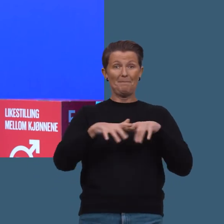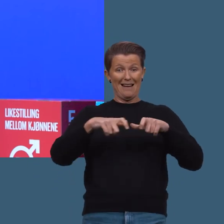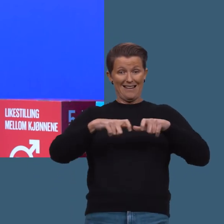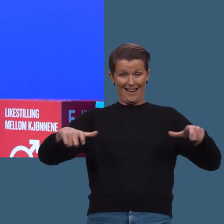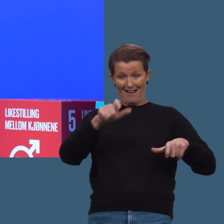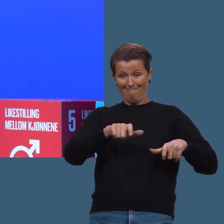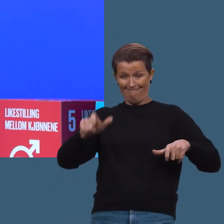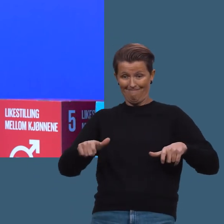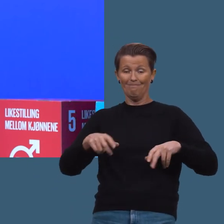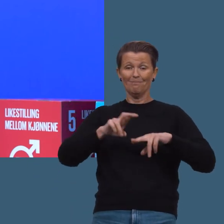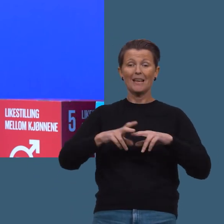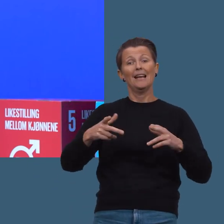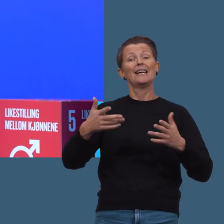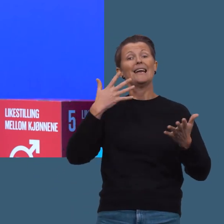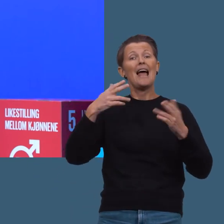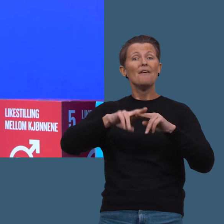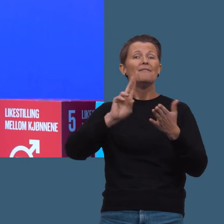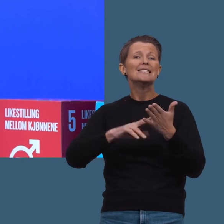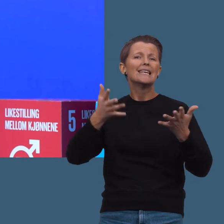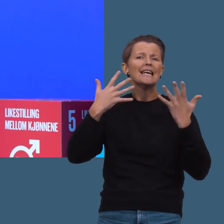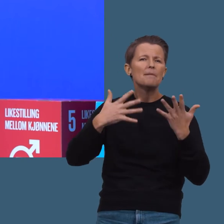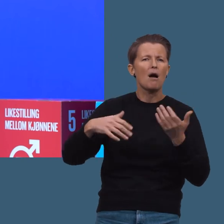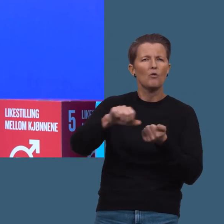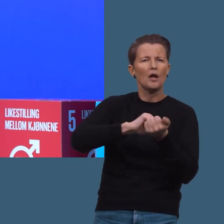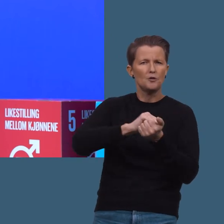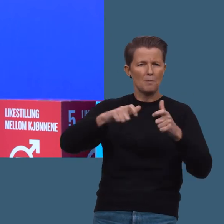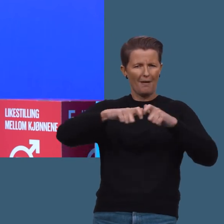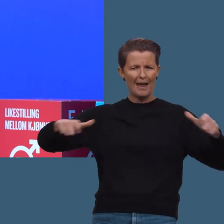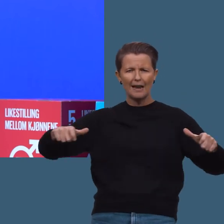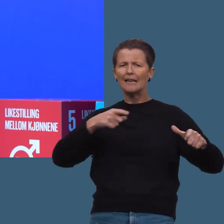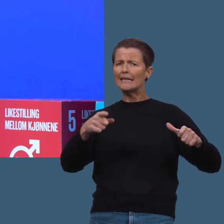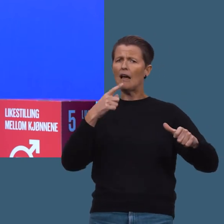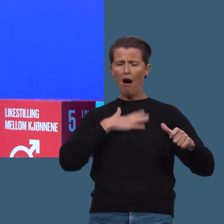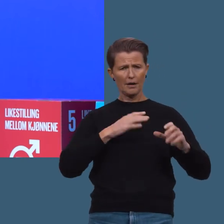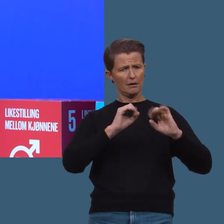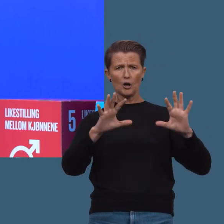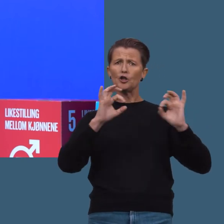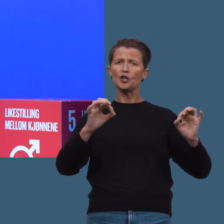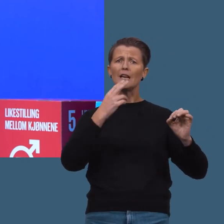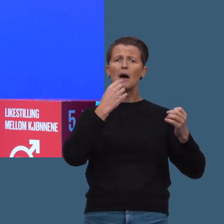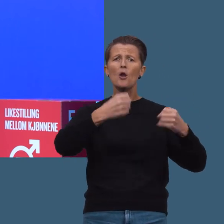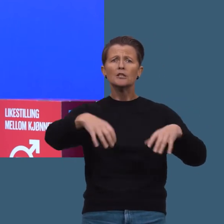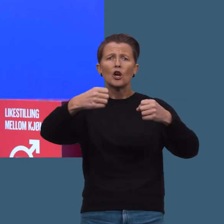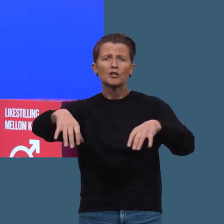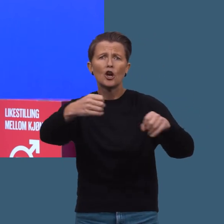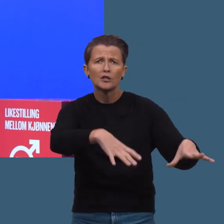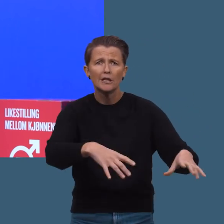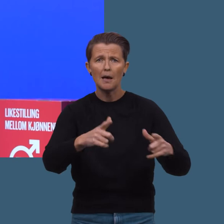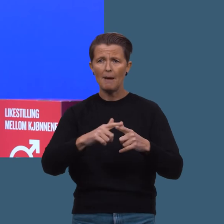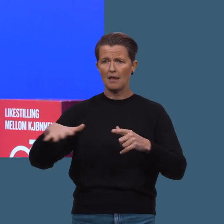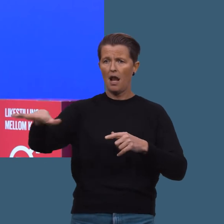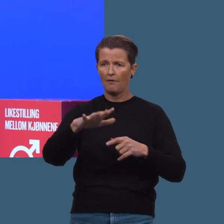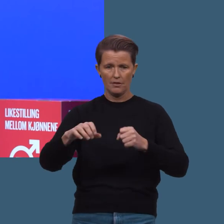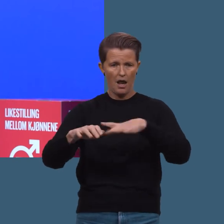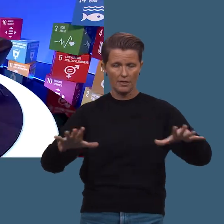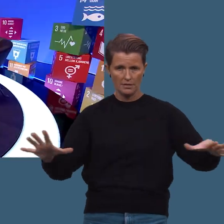Ekspertene i FNs klimapanel og naturpanel, de forteller jo oss ganske tydelig hva slags løsninger som må til. Men når land skal